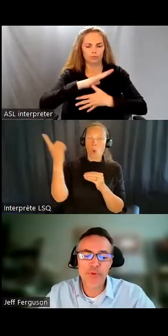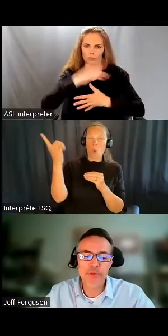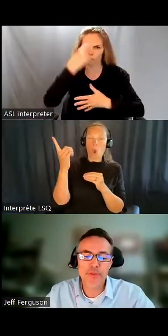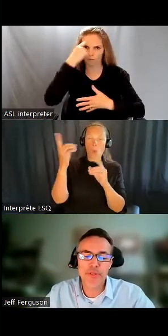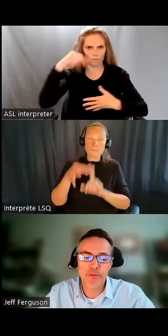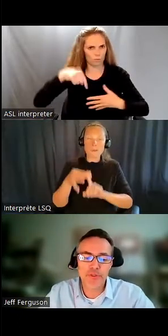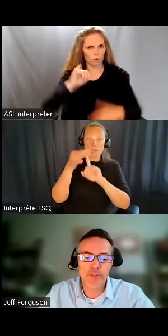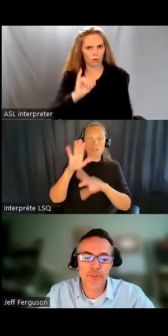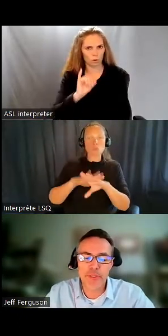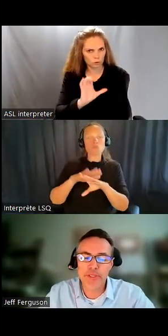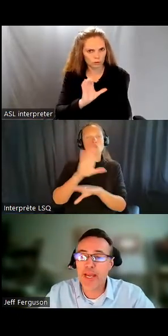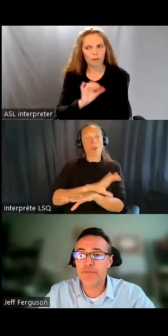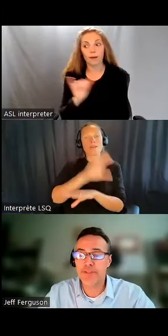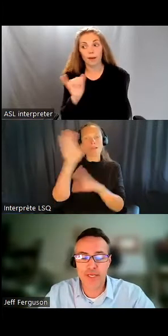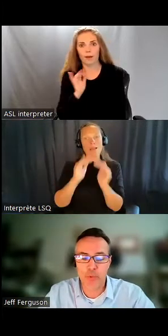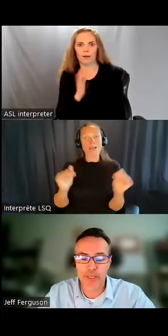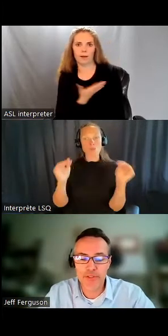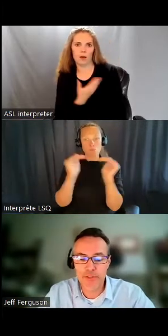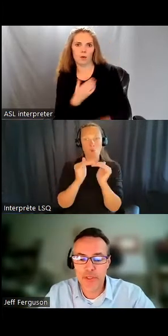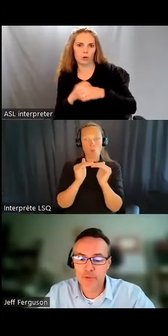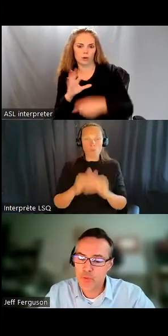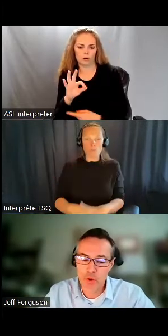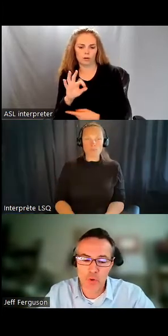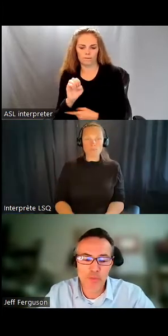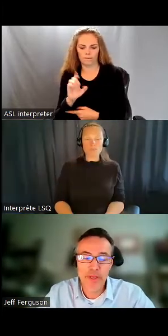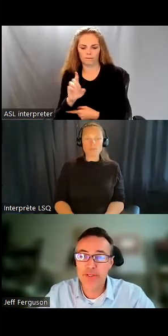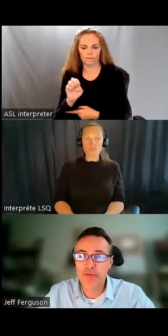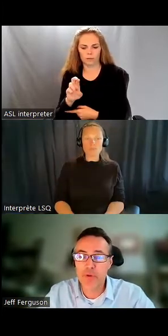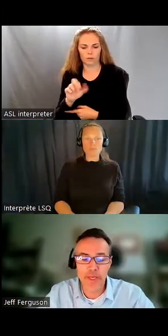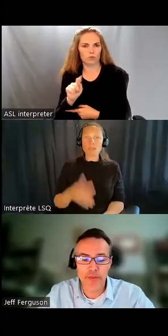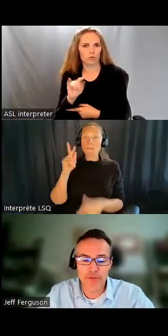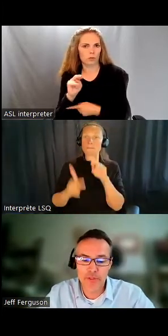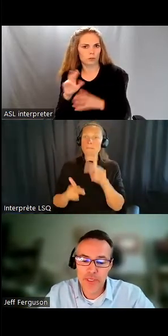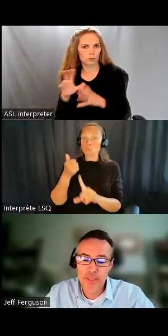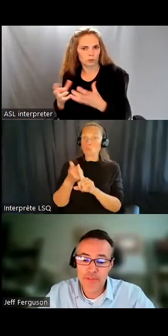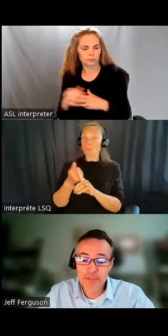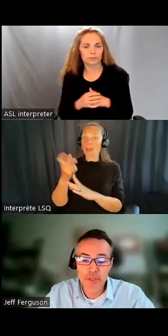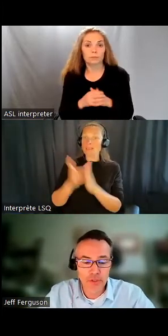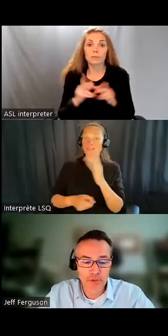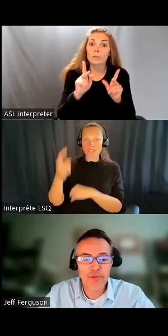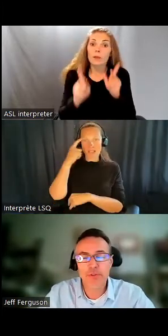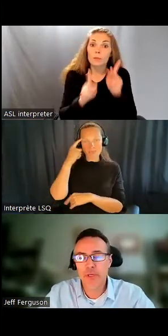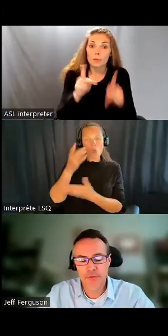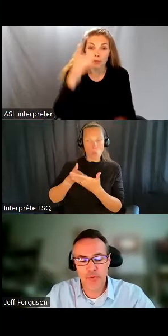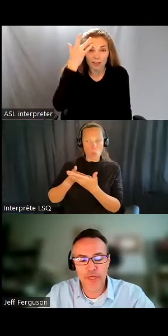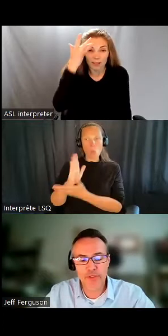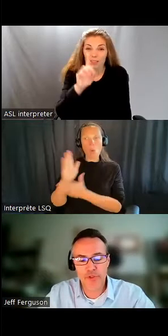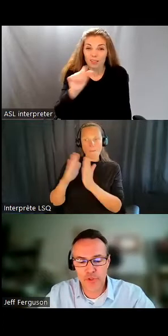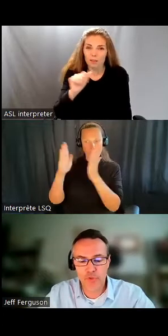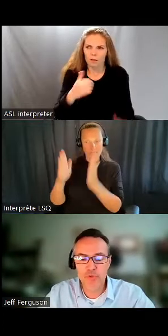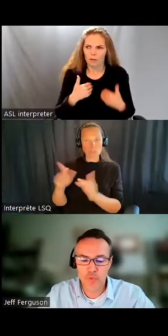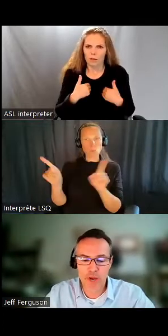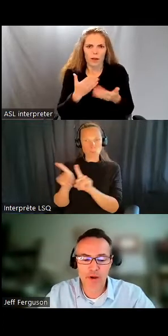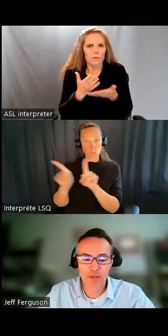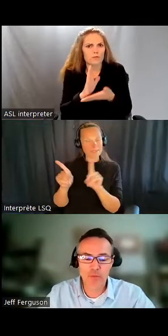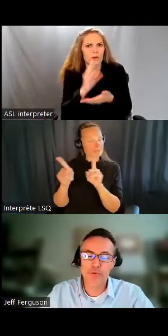fédérations. Les personnes ayant une déficience intellectuelle ont les mêmes droits d'avoir une maison que tout le monde. ceci comprend